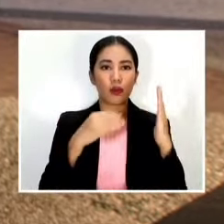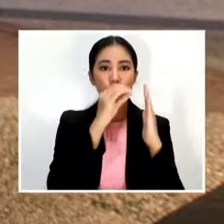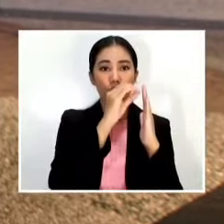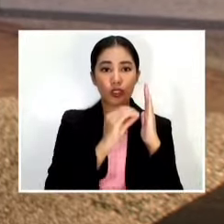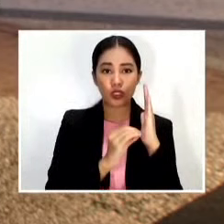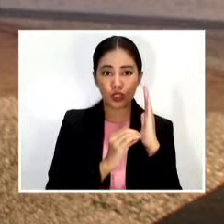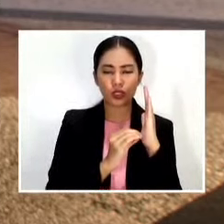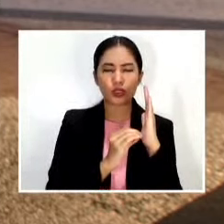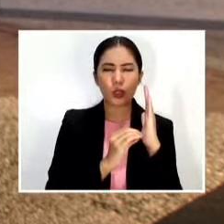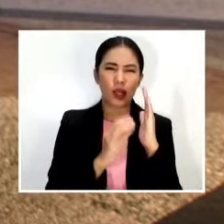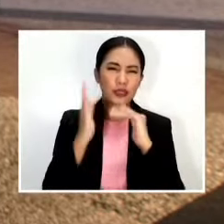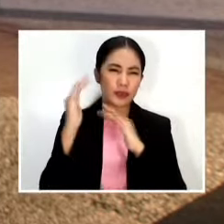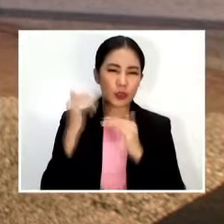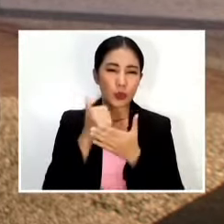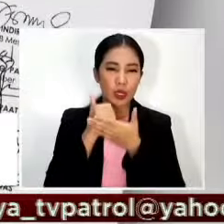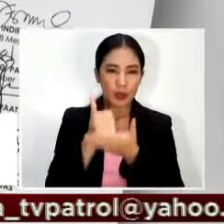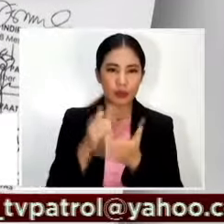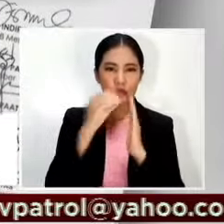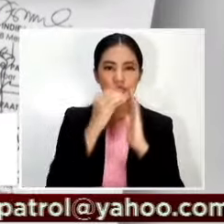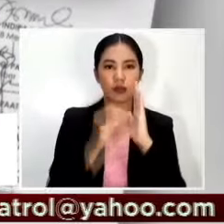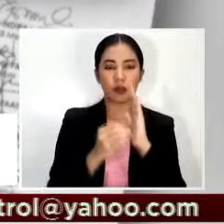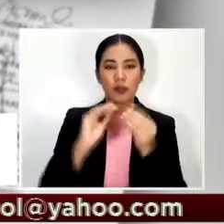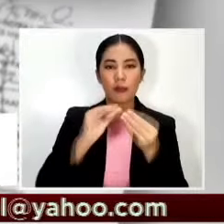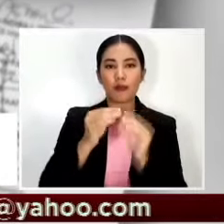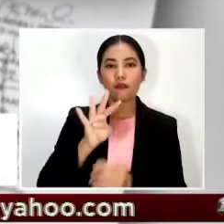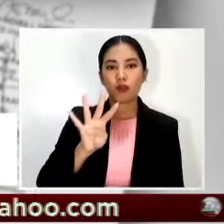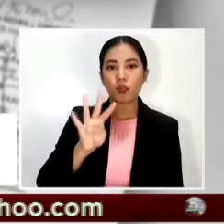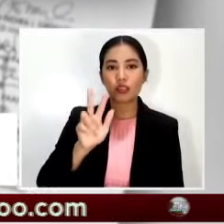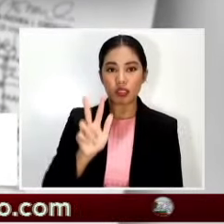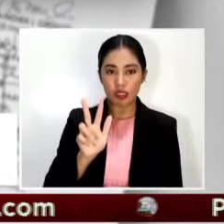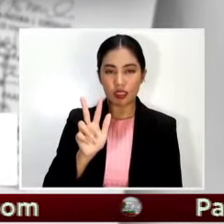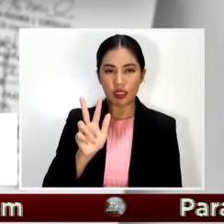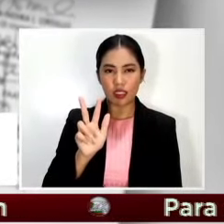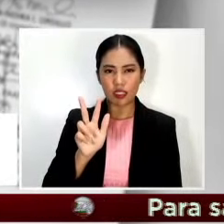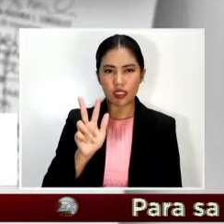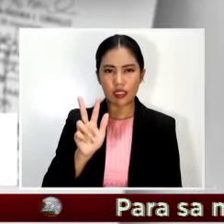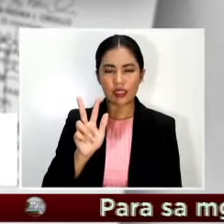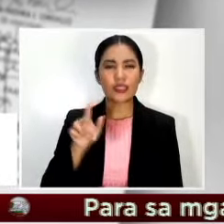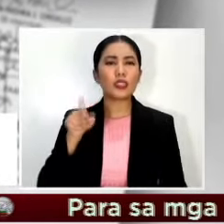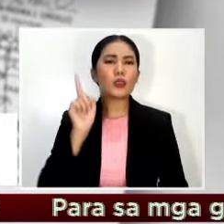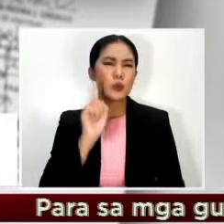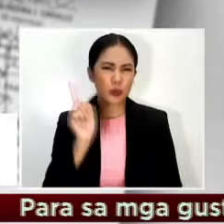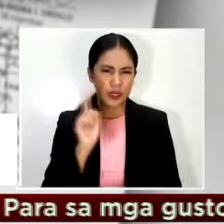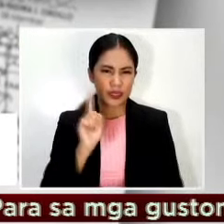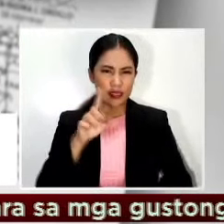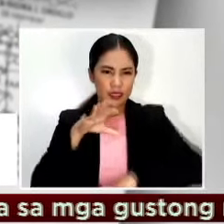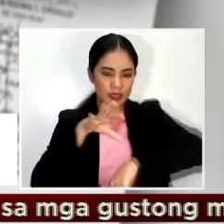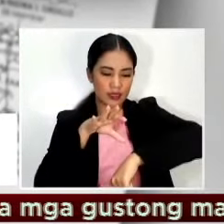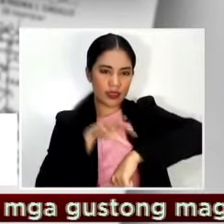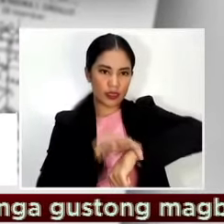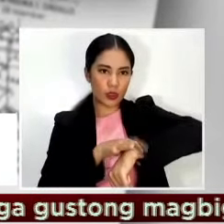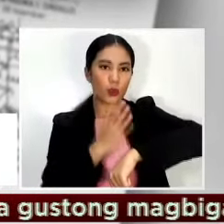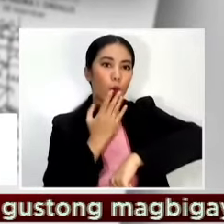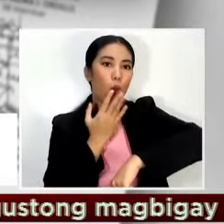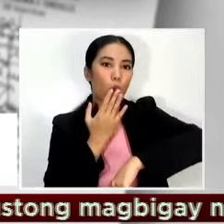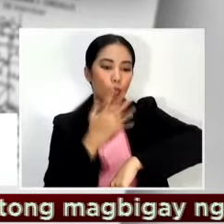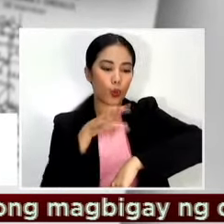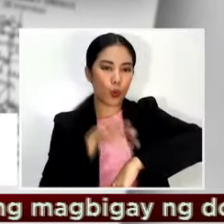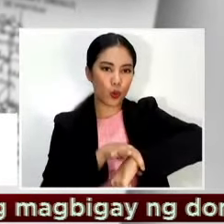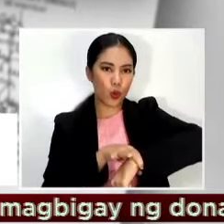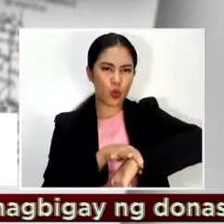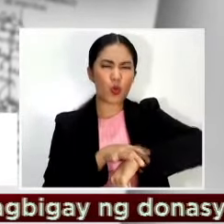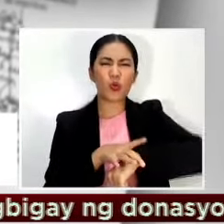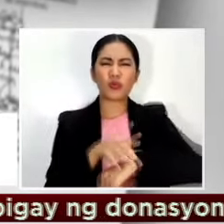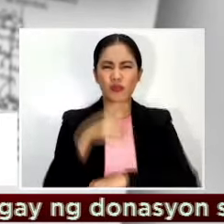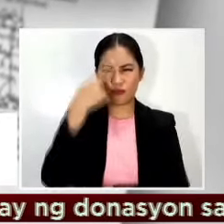Ito ang ordinance number 43 o ang Color-Coded Identification Wristband Ordinance Layon itong mapigilan ang